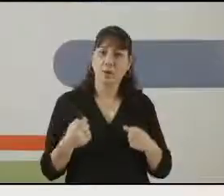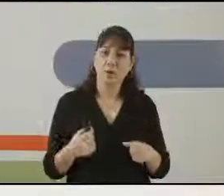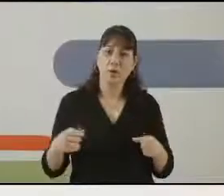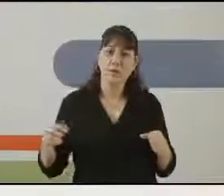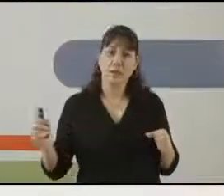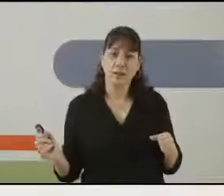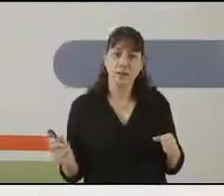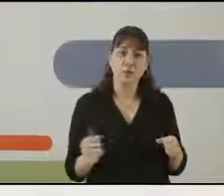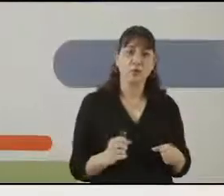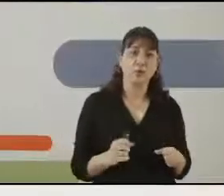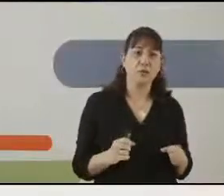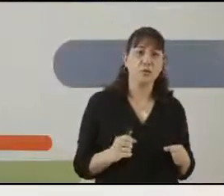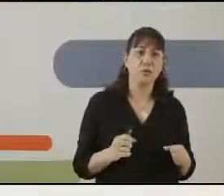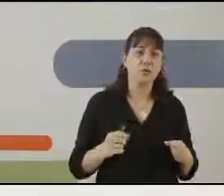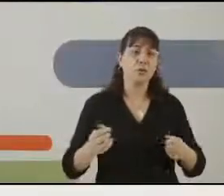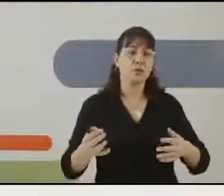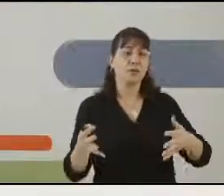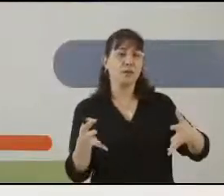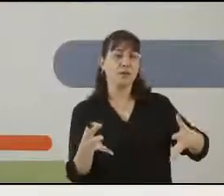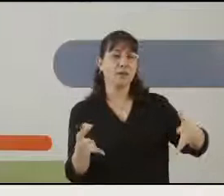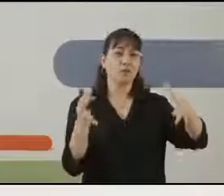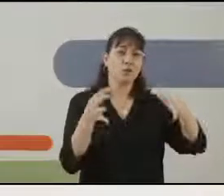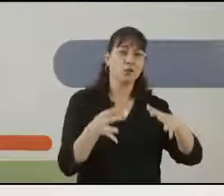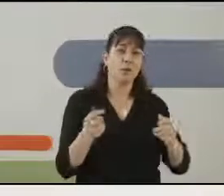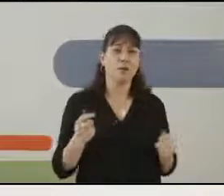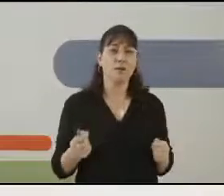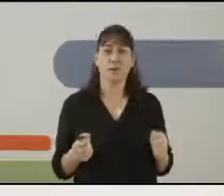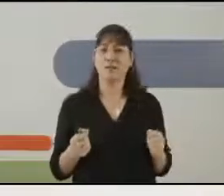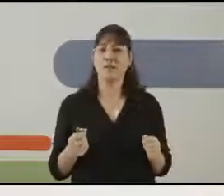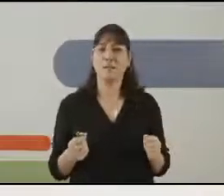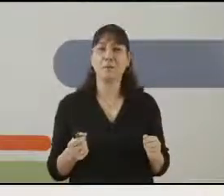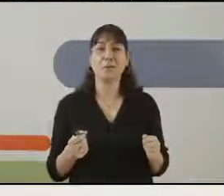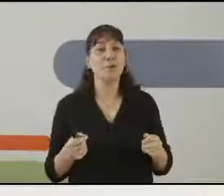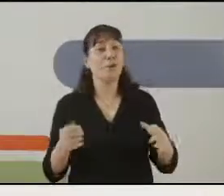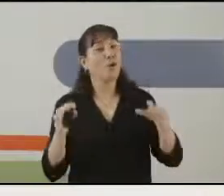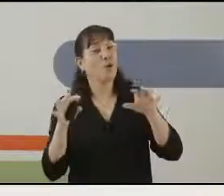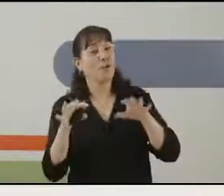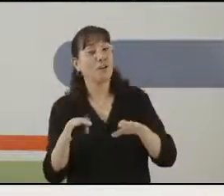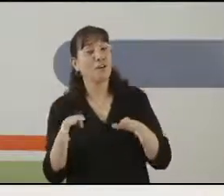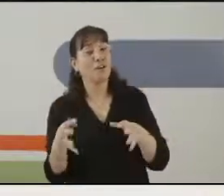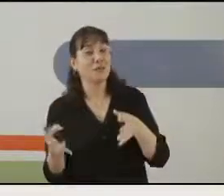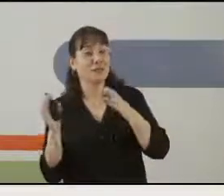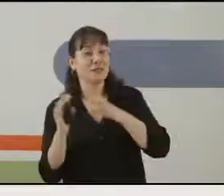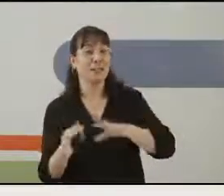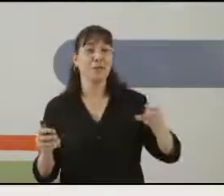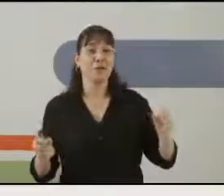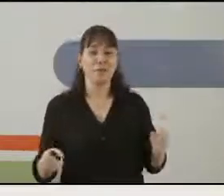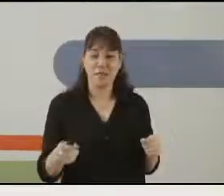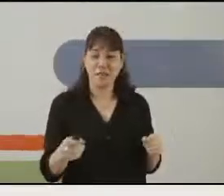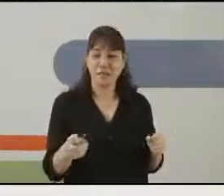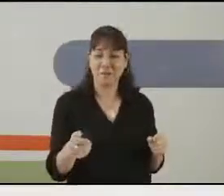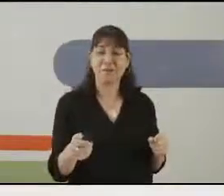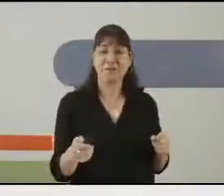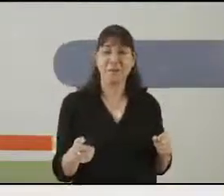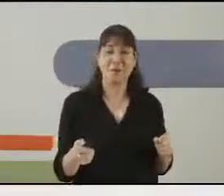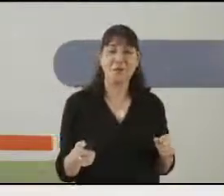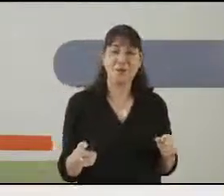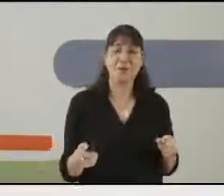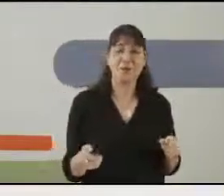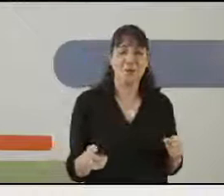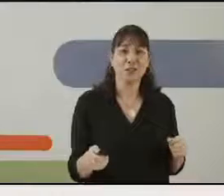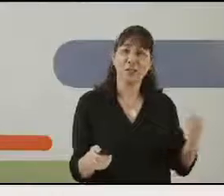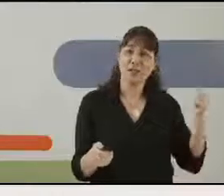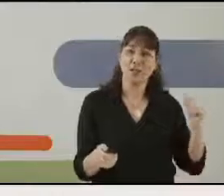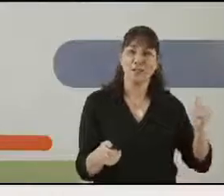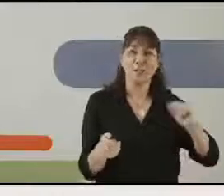או את סל הקניות שלנו, או איזה ארגז קרטון שנוכל לשים בתוכו, אולי אפילו על סלסילת האופניים, נכון?